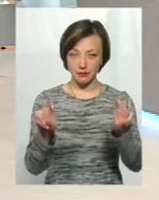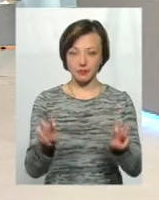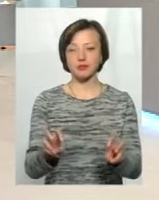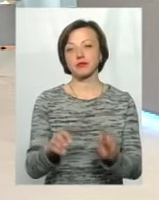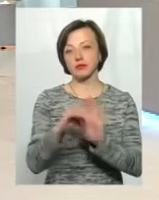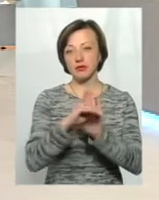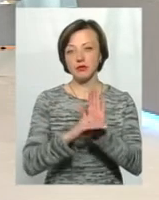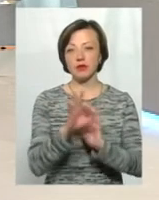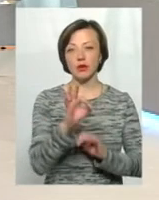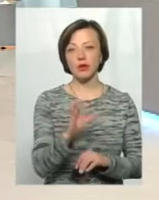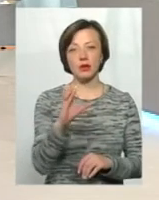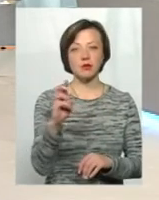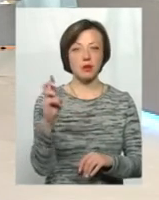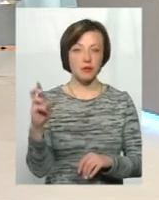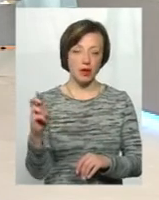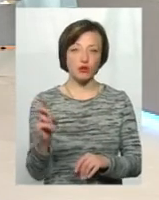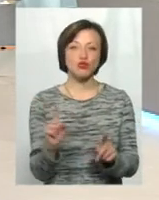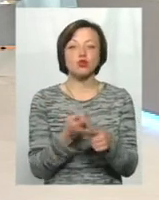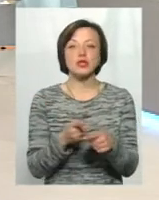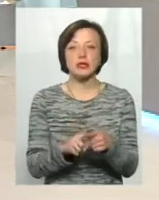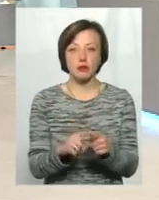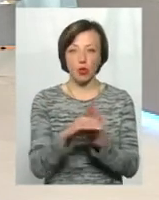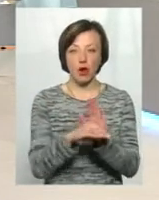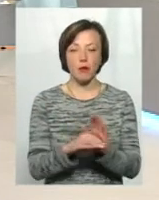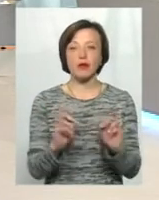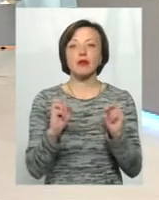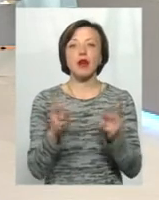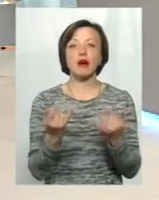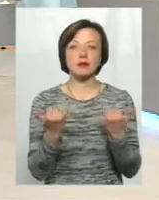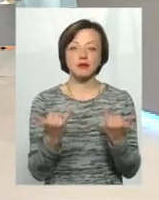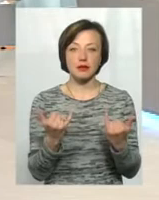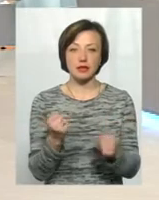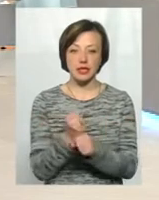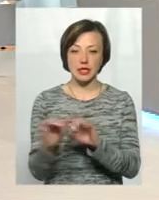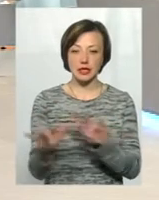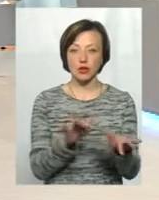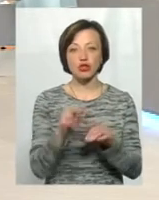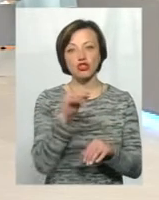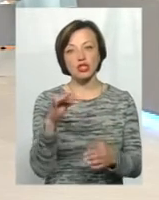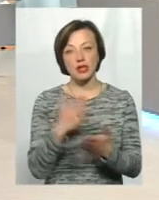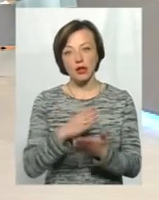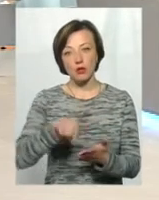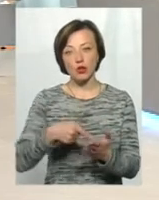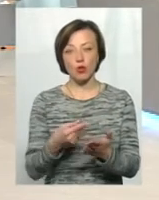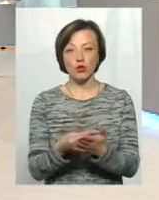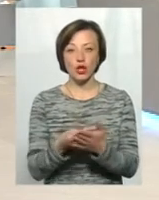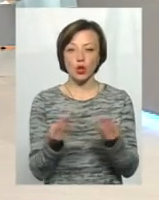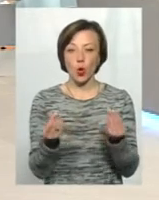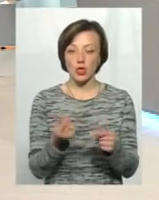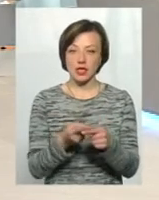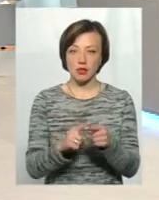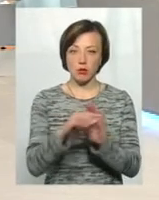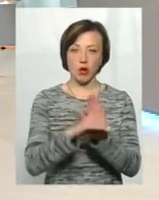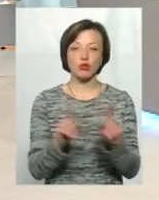ОСББ і для фізосіб. Що це за програми, як зараз вони діють, і чи є в міському бюджеті гроші на ці